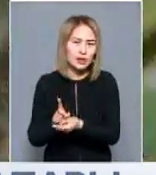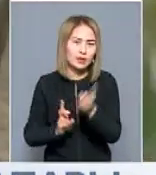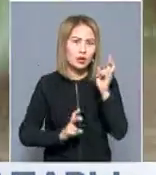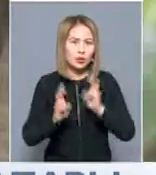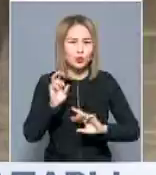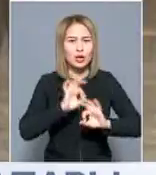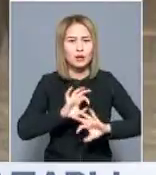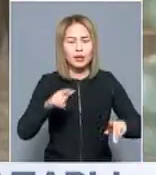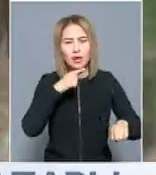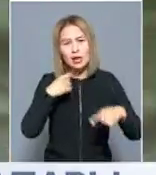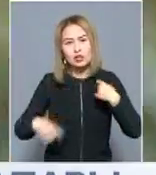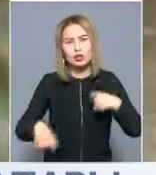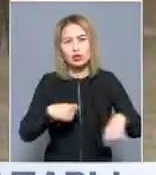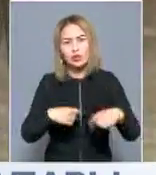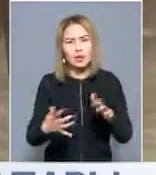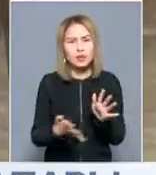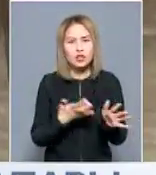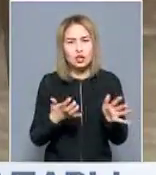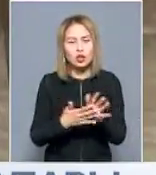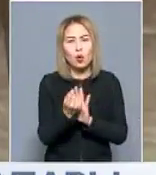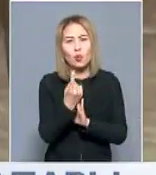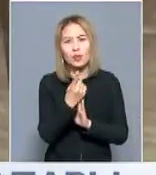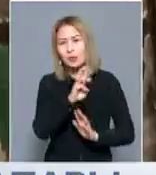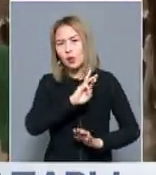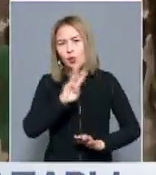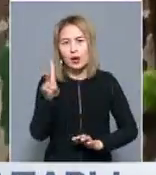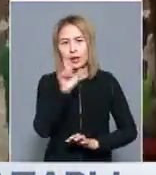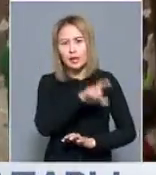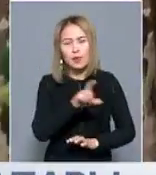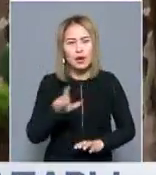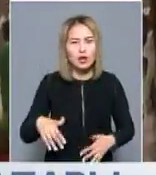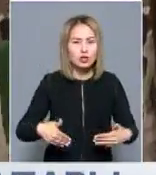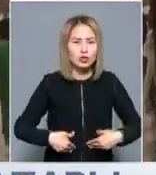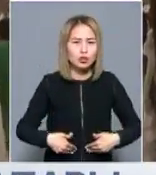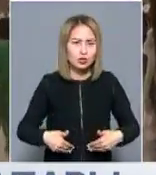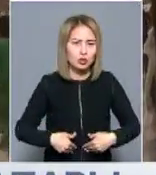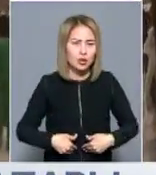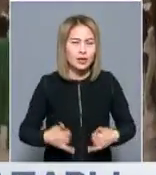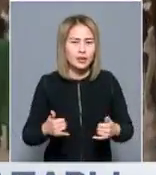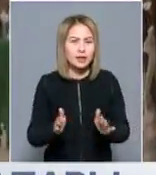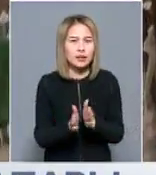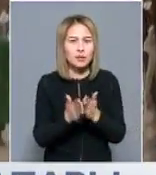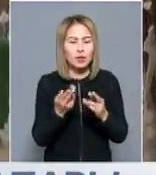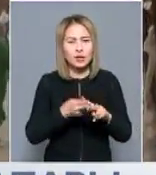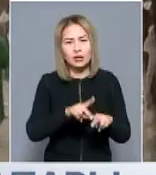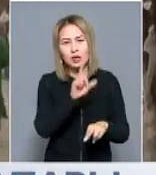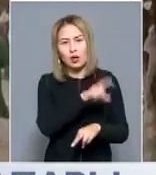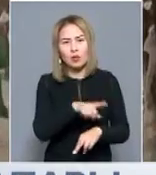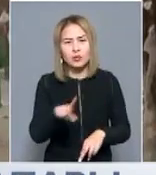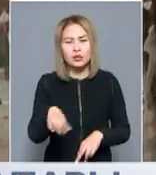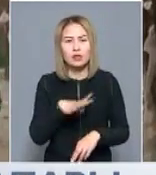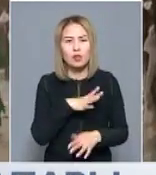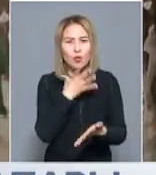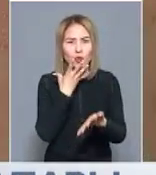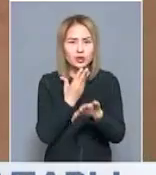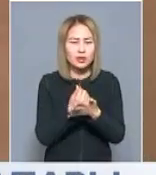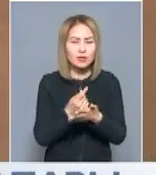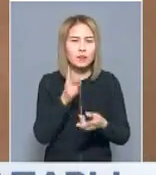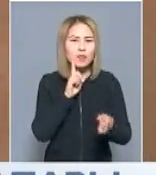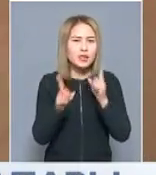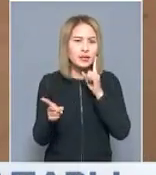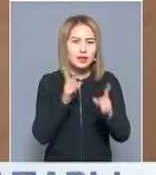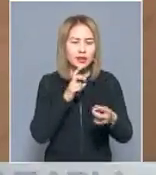Кәсіпкелердің айтынша аймақта азық түлік тапшы салдарынан 11 миллион адам аш құрсақ жүріп. Енді дипломаттар қауіпсіздік кенгесінің